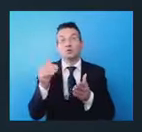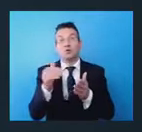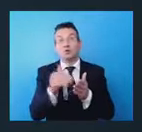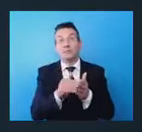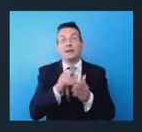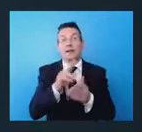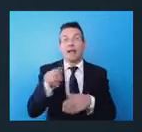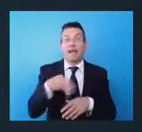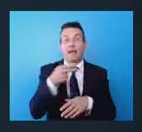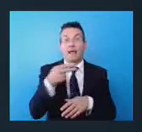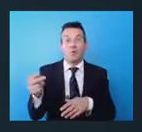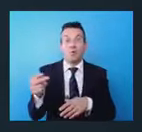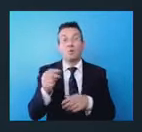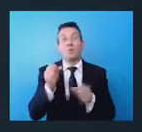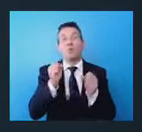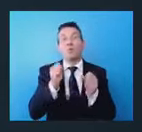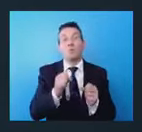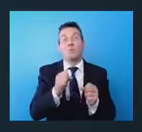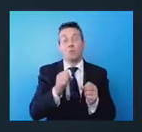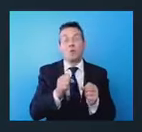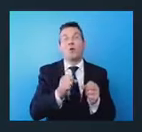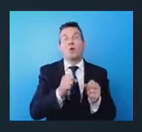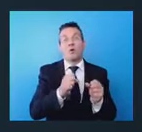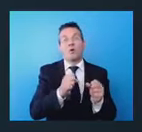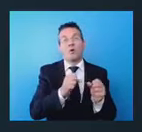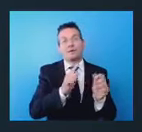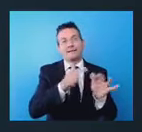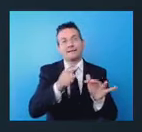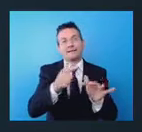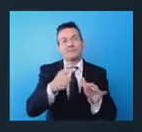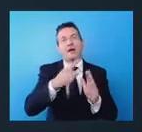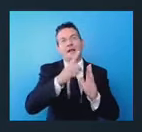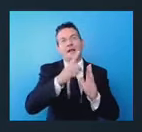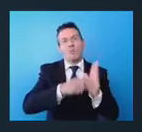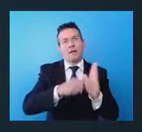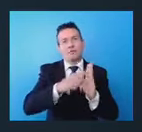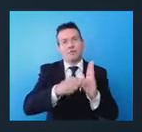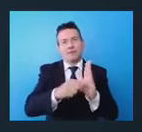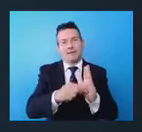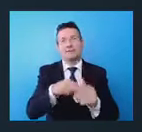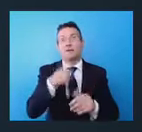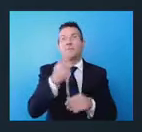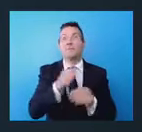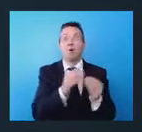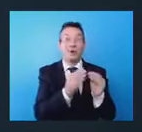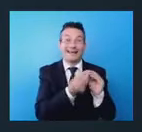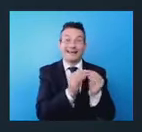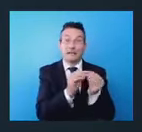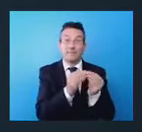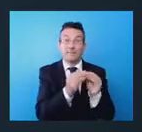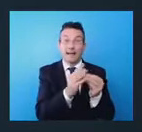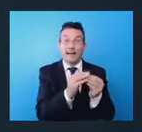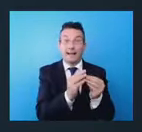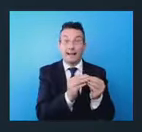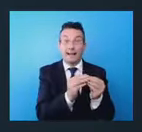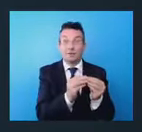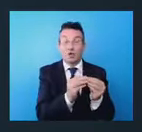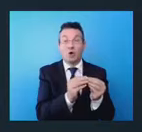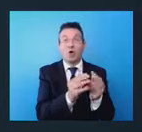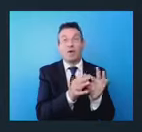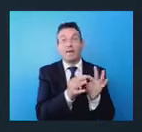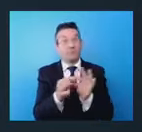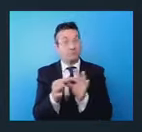settimane fino ad un paio di mesi. Poi la riparazione a seguito invece di eventi da glosi, catastrofali, per i quali